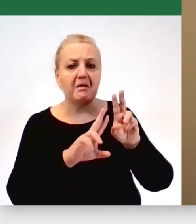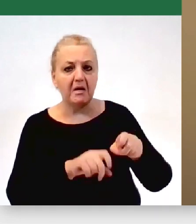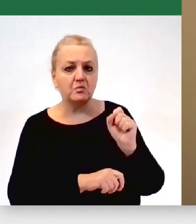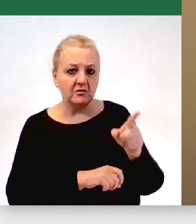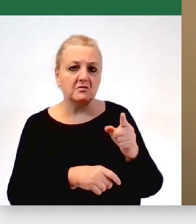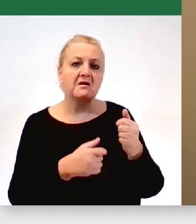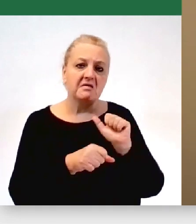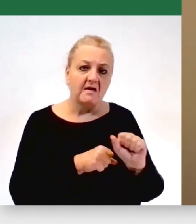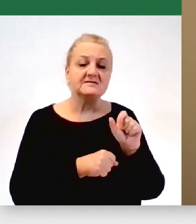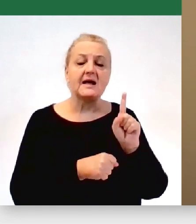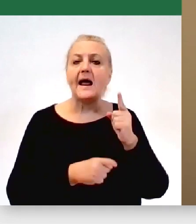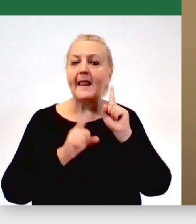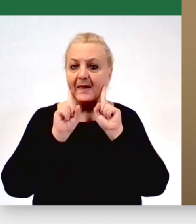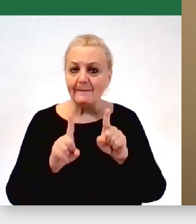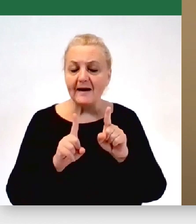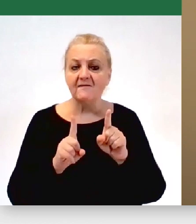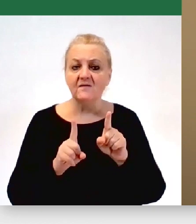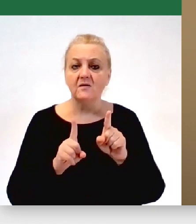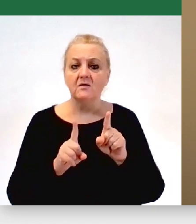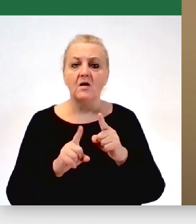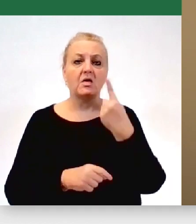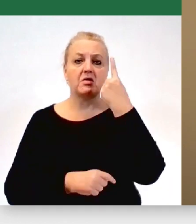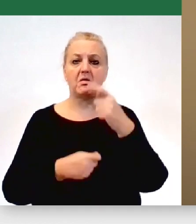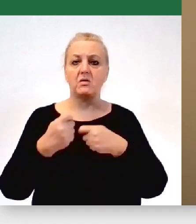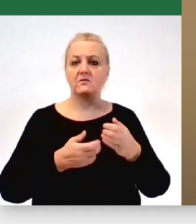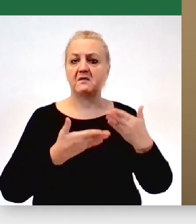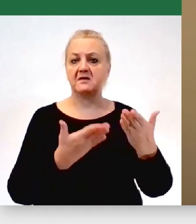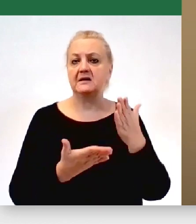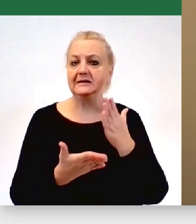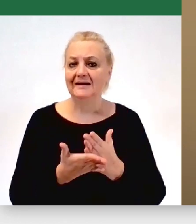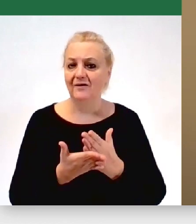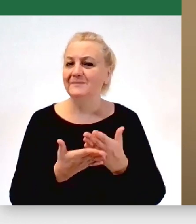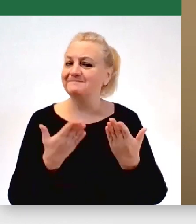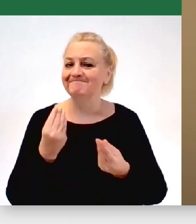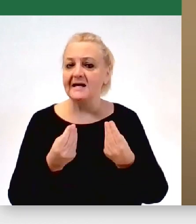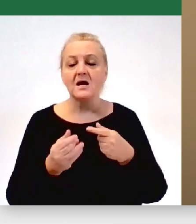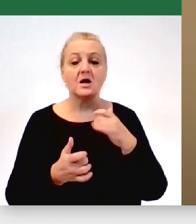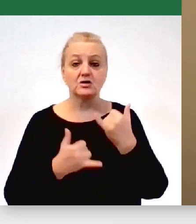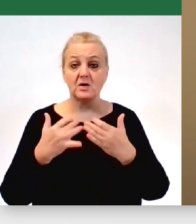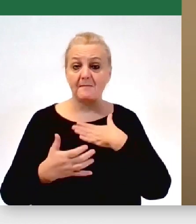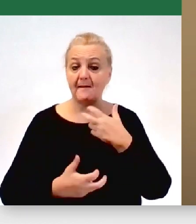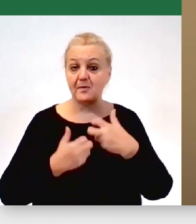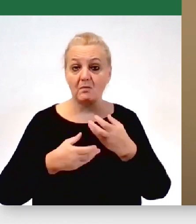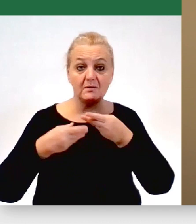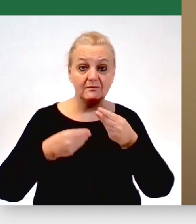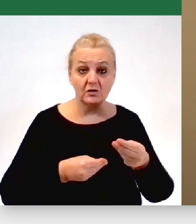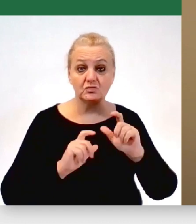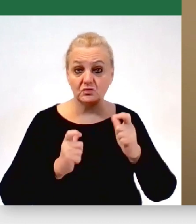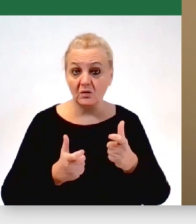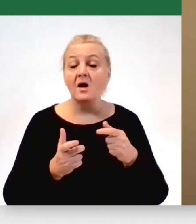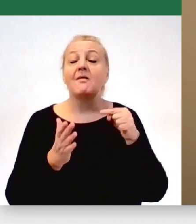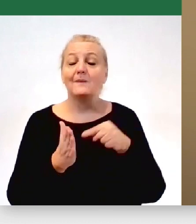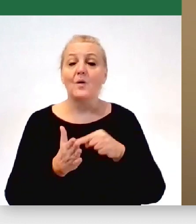tam dzieje, ale tak naprawdę od razu idzie jedno rozwiązanie. Więc jeżeli mamy problem teraz ze sfinansowaniem czegoś, to potrzebujemy